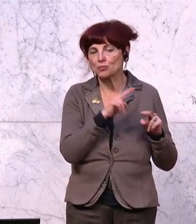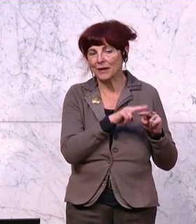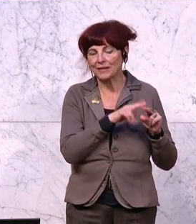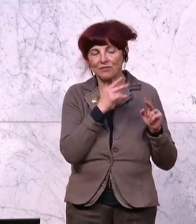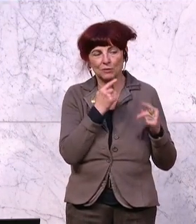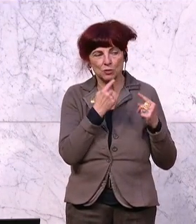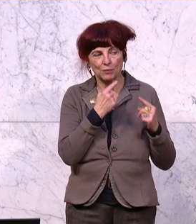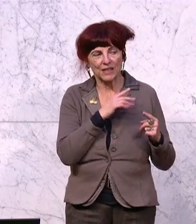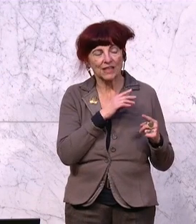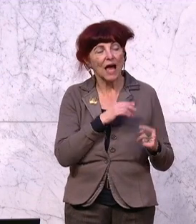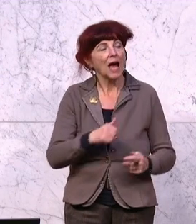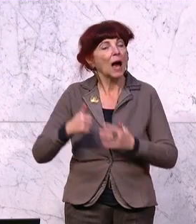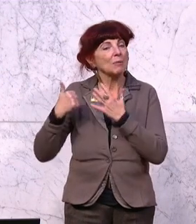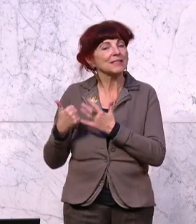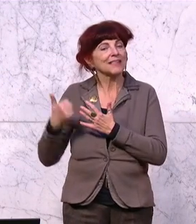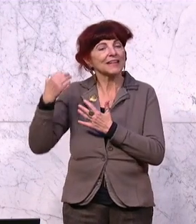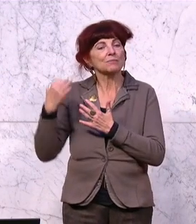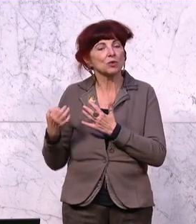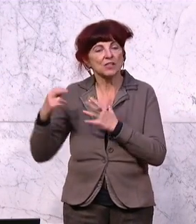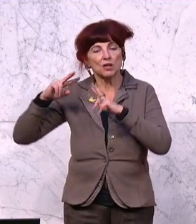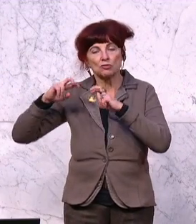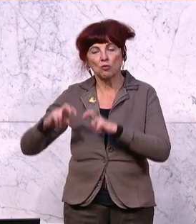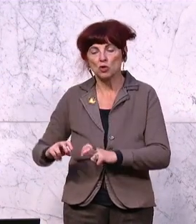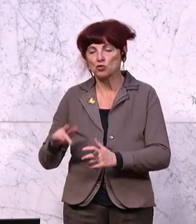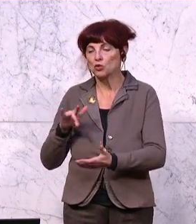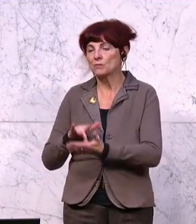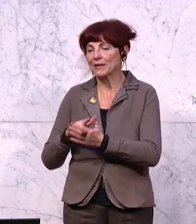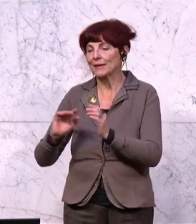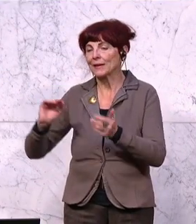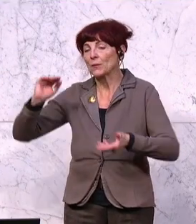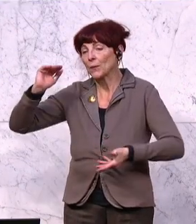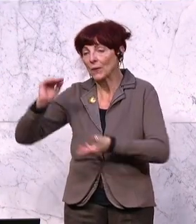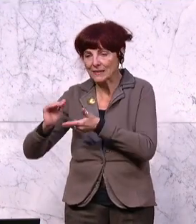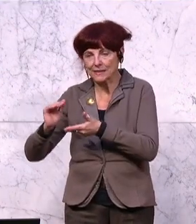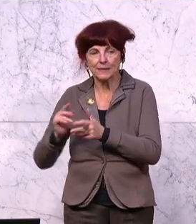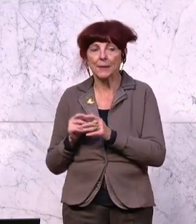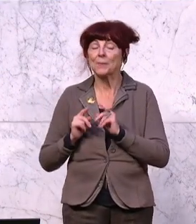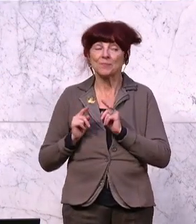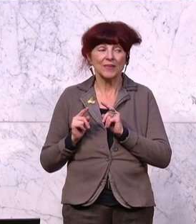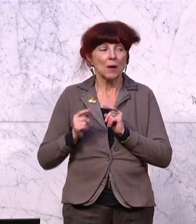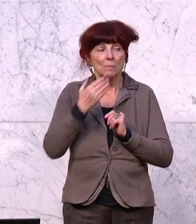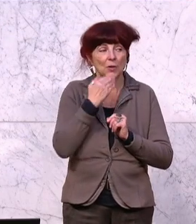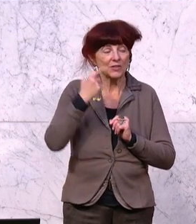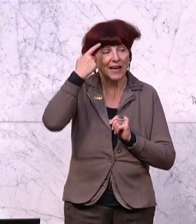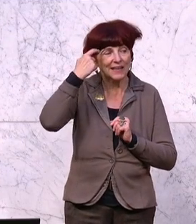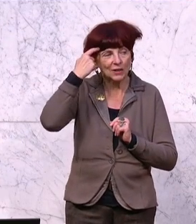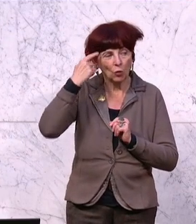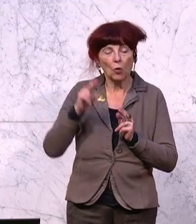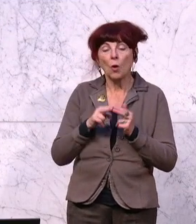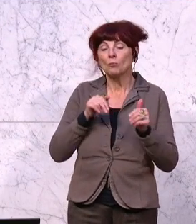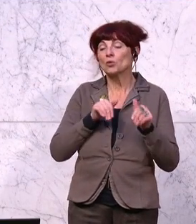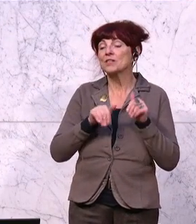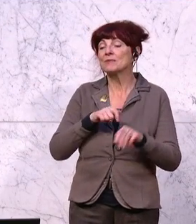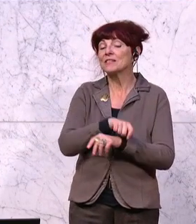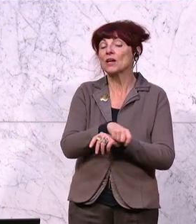gesagt, dass wir 6% bei den Forschungsmitteln kürzen. Ich möchte nur noch einmal in Erinnerung rufen, was der Bundesminister Kocher bei seinem Statement